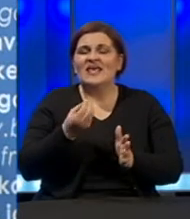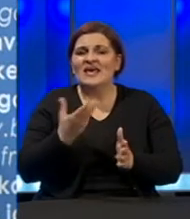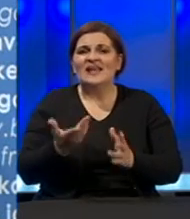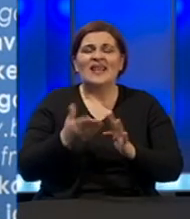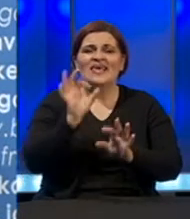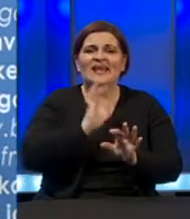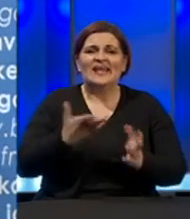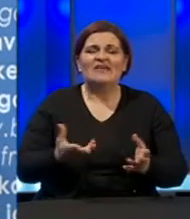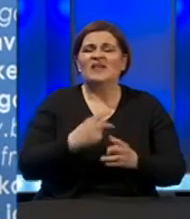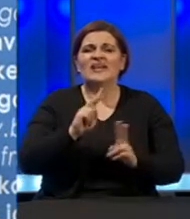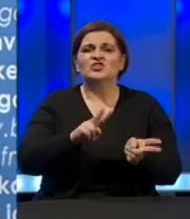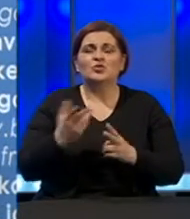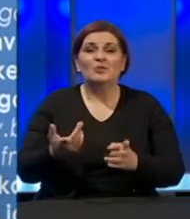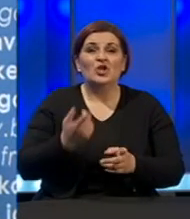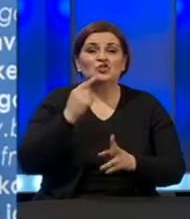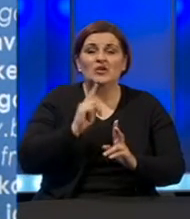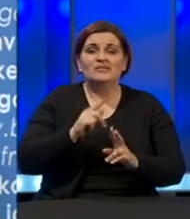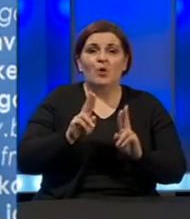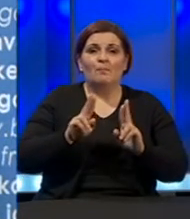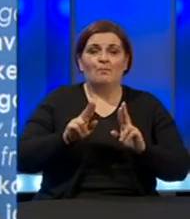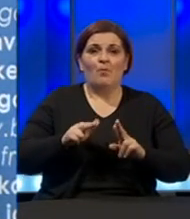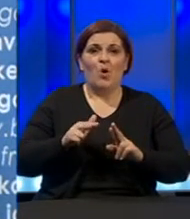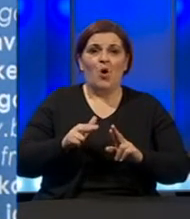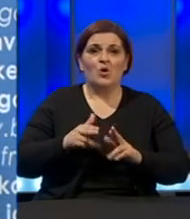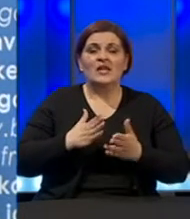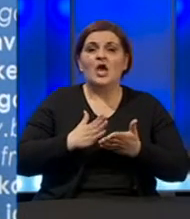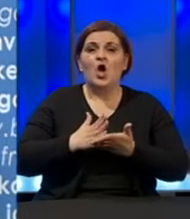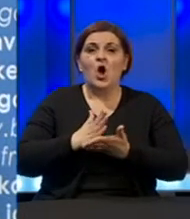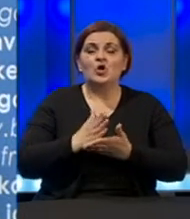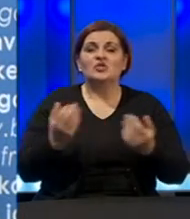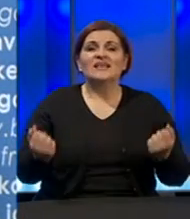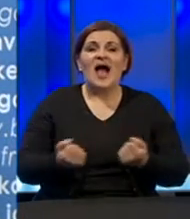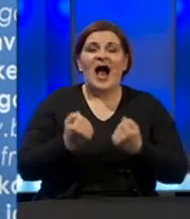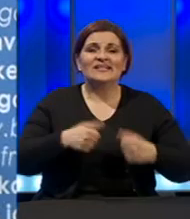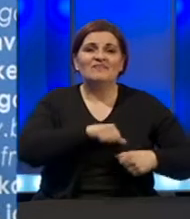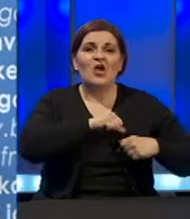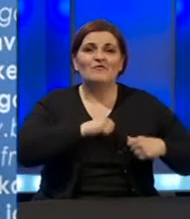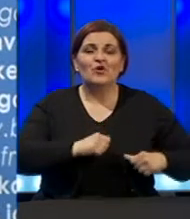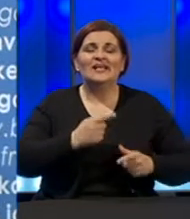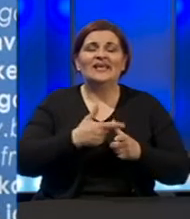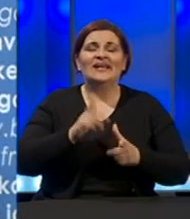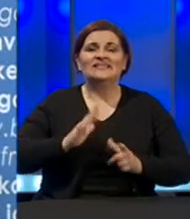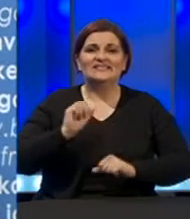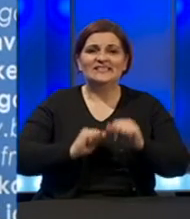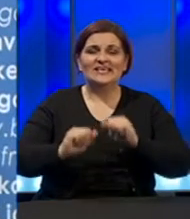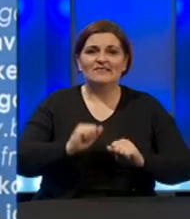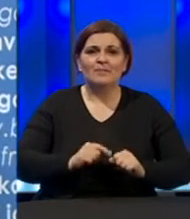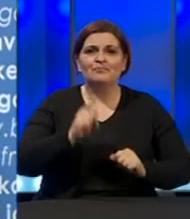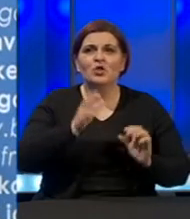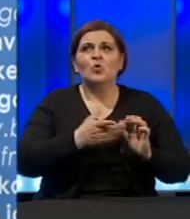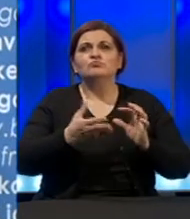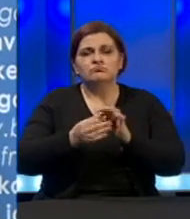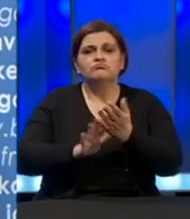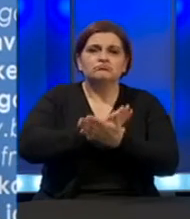li lijekovi, da li već nešto drugo, što nismo uspjeli kroz aktivnosti volontera ili civilne zaštite. To sintezivno